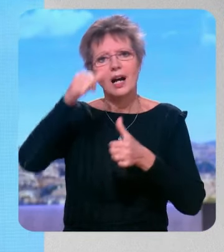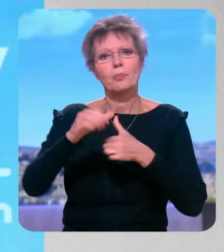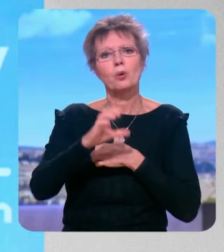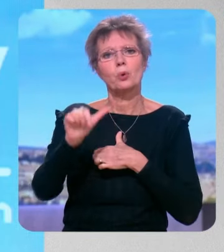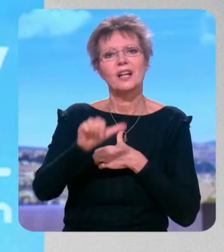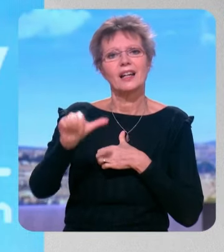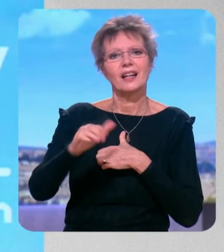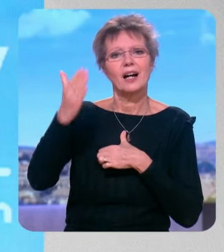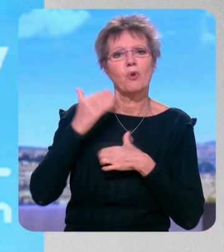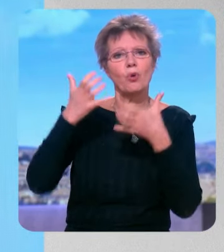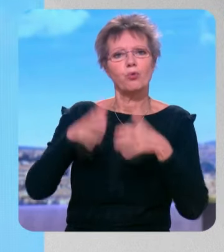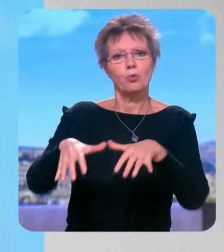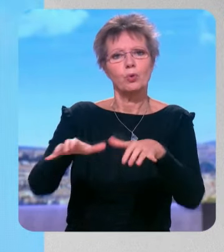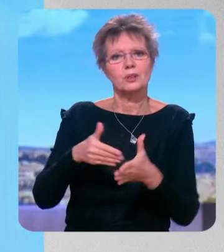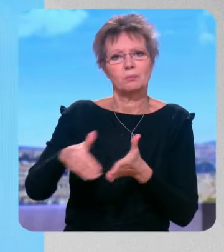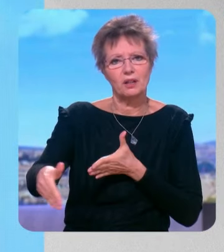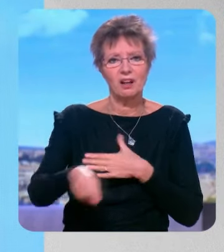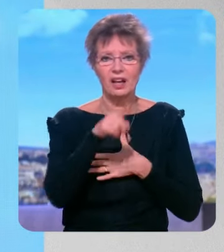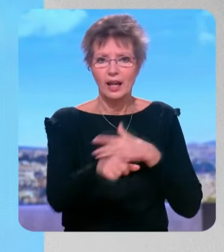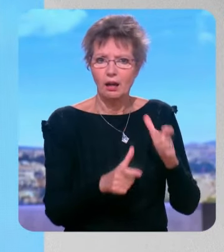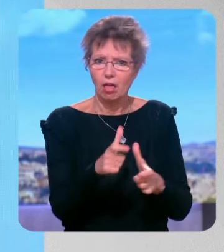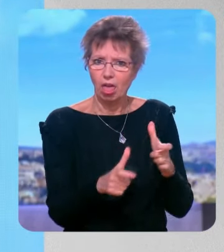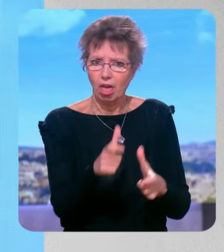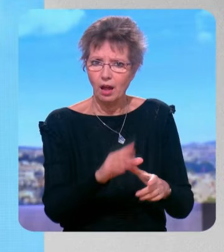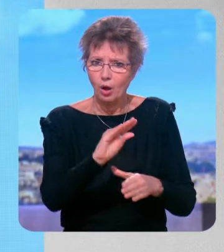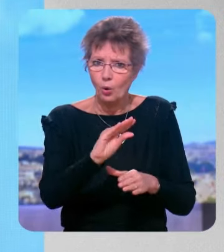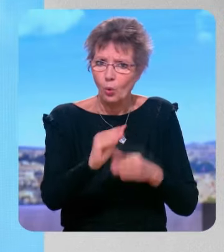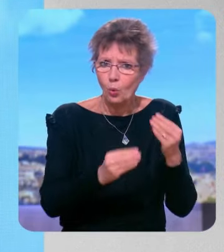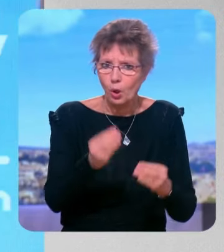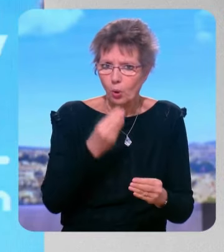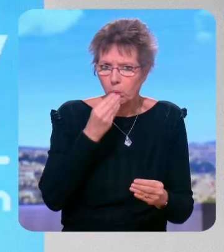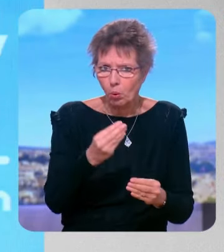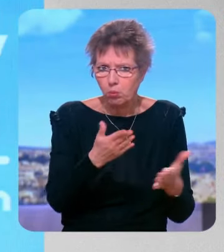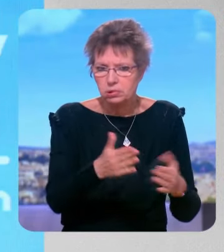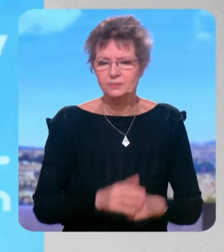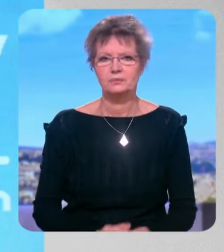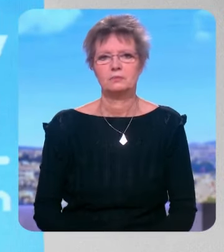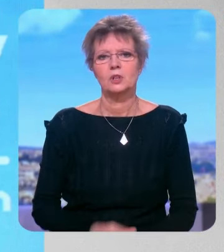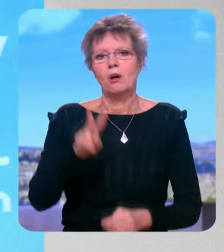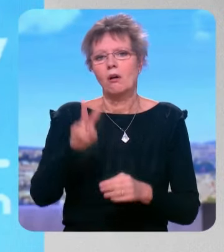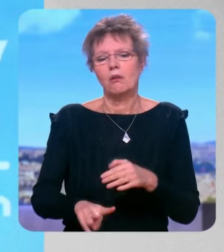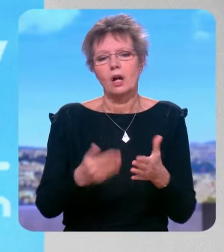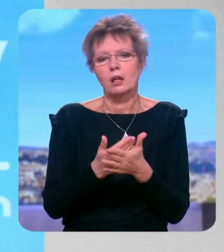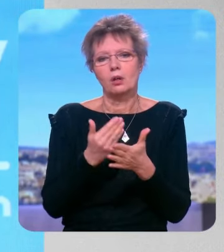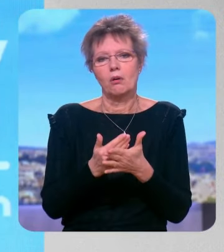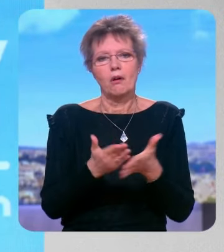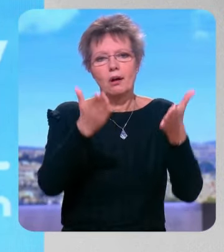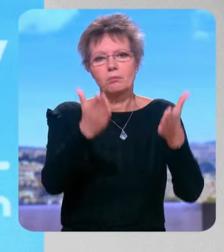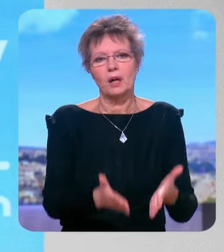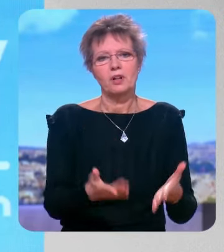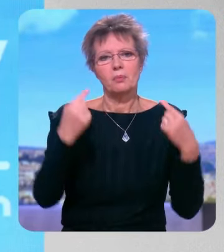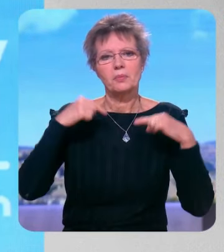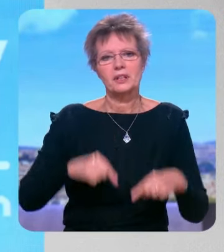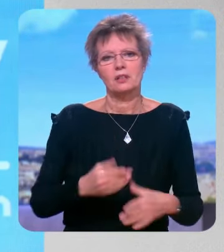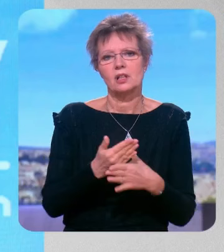encore est qu'elle est fragilisée déjà la mise de l'éducation est qu'il faut c'est une mauvaise querelle non c'est une très mauvaise querelle encore une fois moi je lui reconnais tout à fait le droit de mettre les enfants